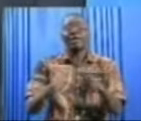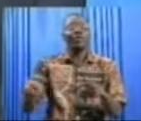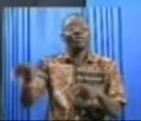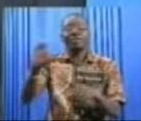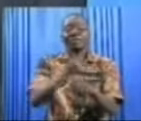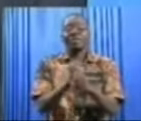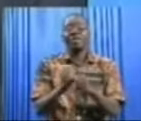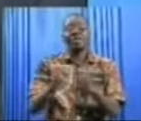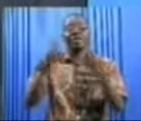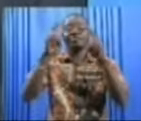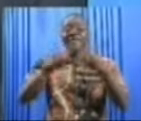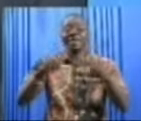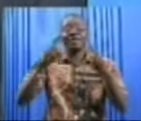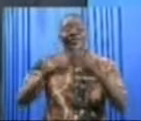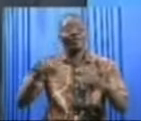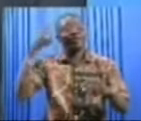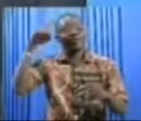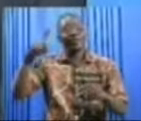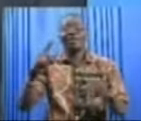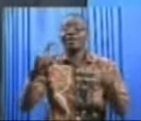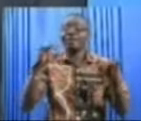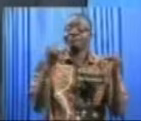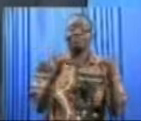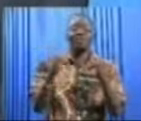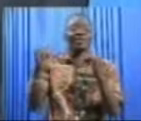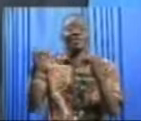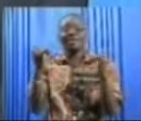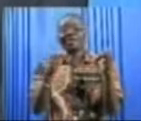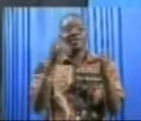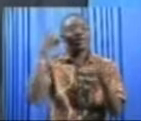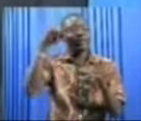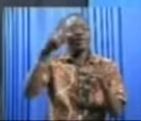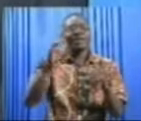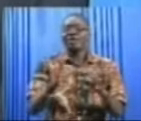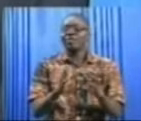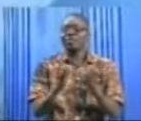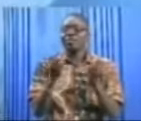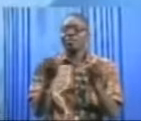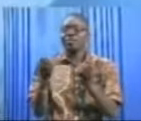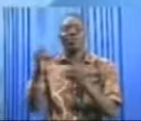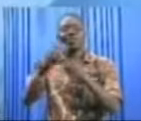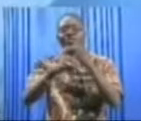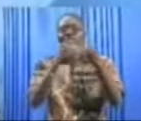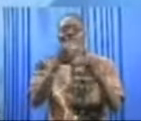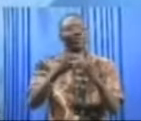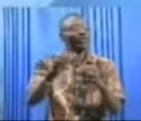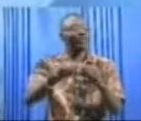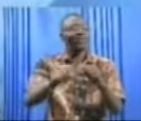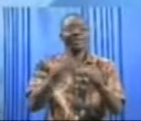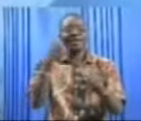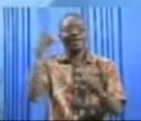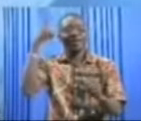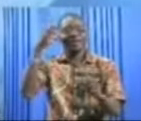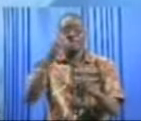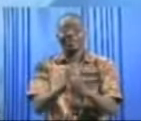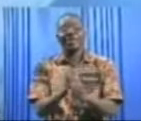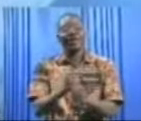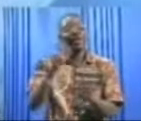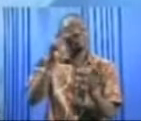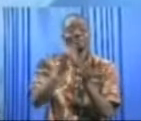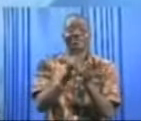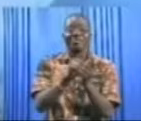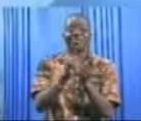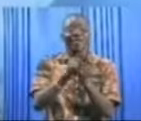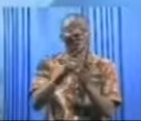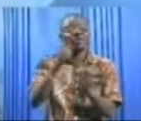ville, il y a de l'effervescence. En tout cas, il y a de l'engouement. Tout le monde, chacun, en tout cas, s'arrache un petit gargé